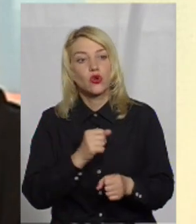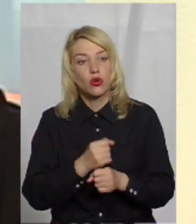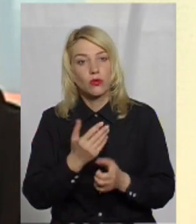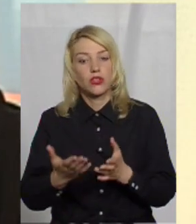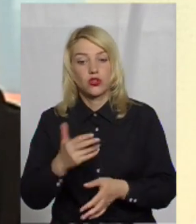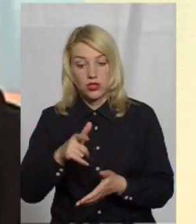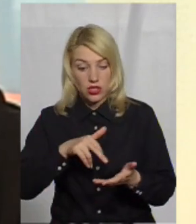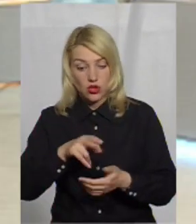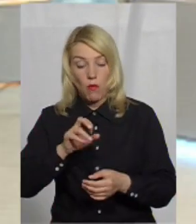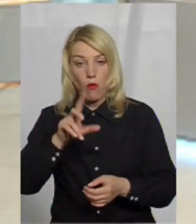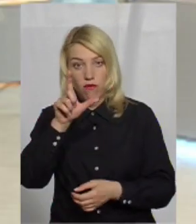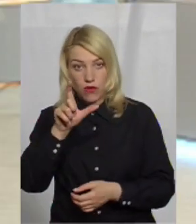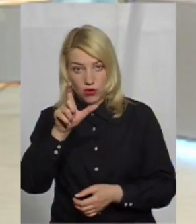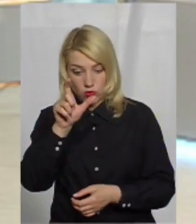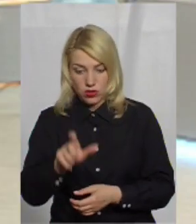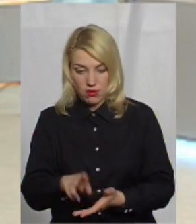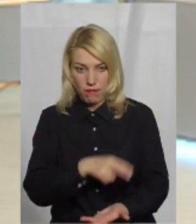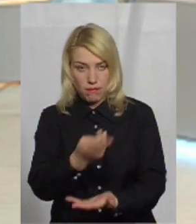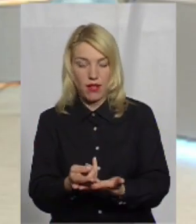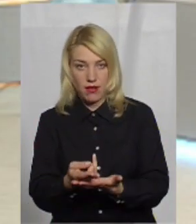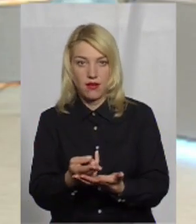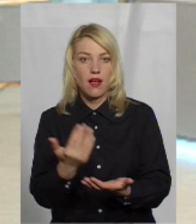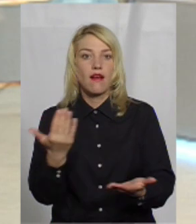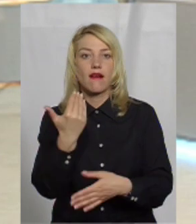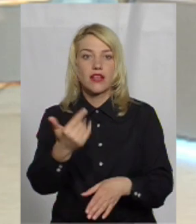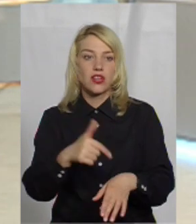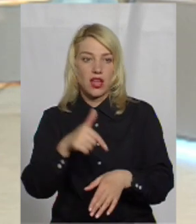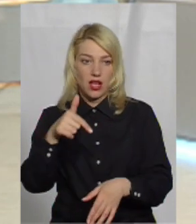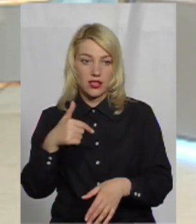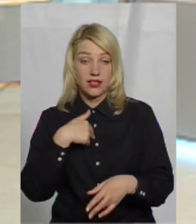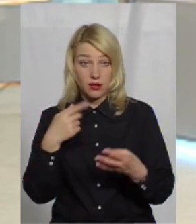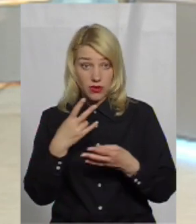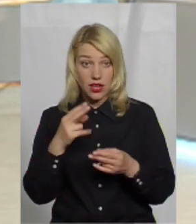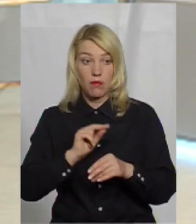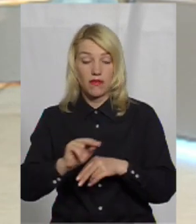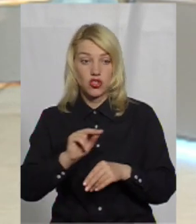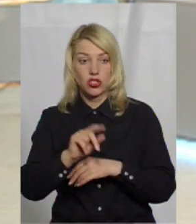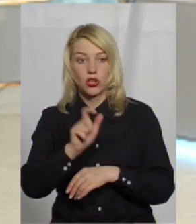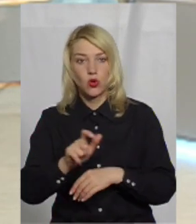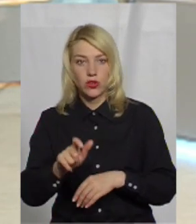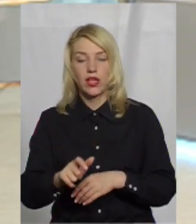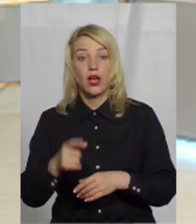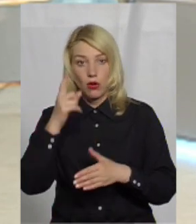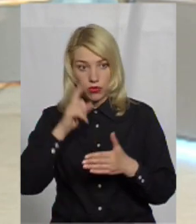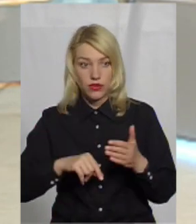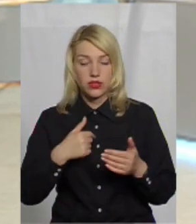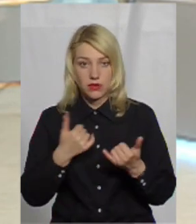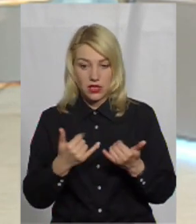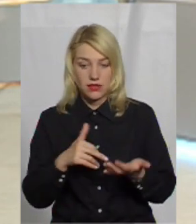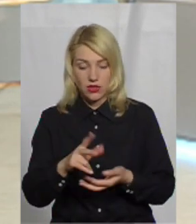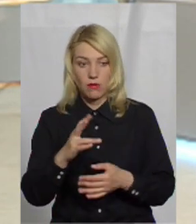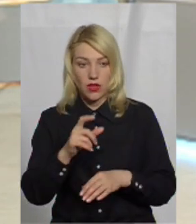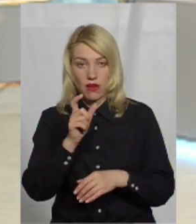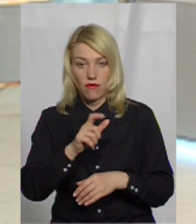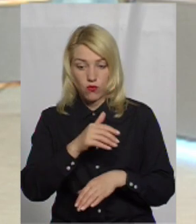ви йдете по вулиці і впала перед вами людина. Яка ваша має бути реакція? Нам треба вчити наших мешканців, повірте, що ми зараз вийдемо на вулицю,